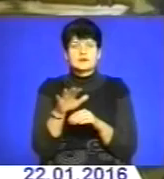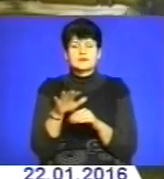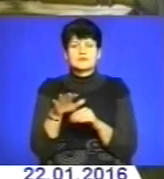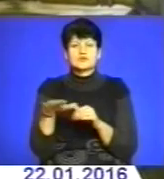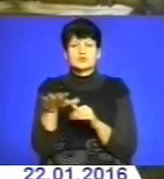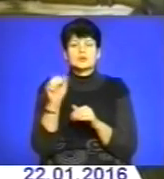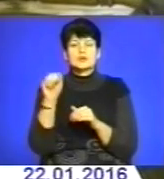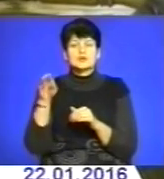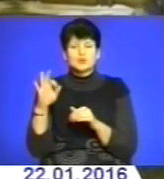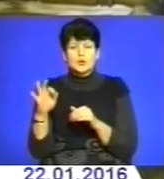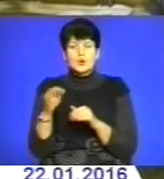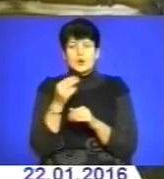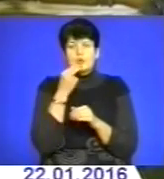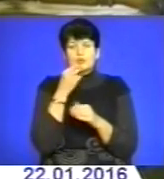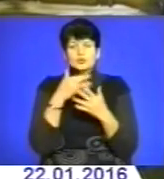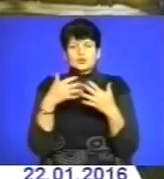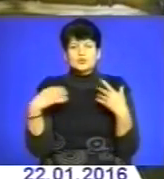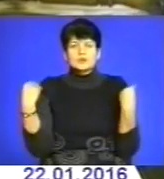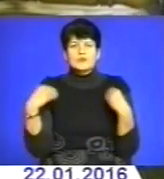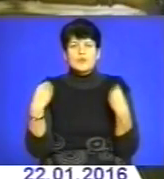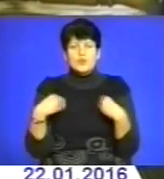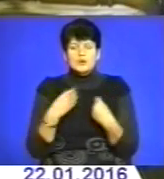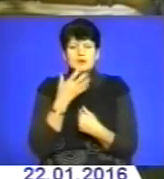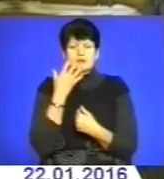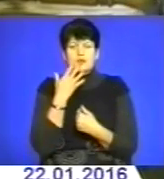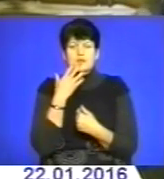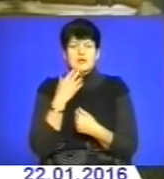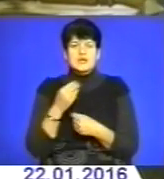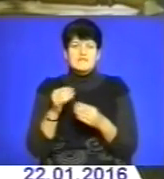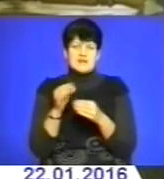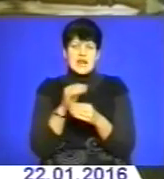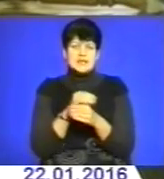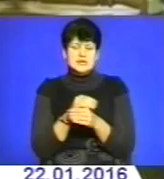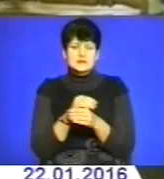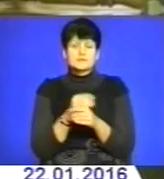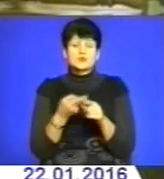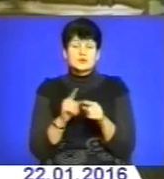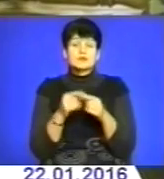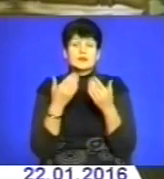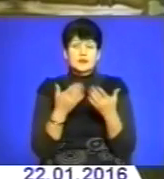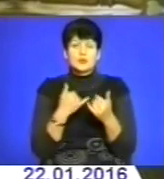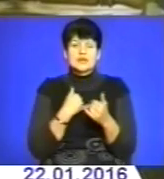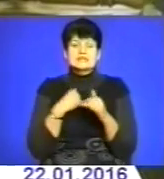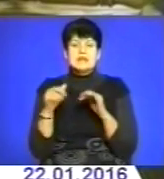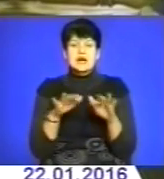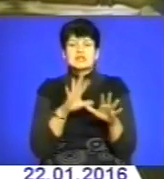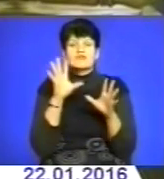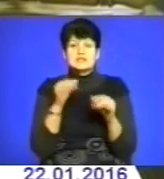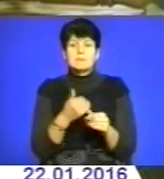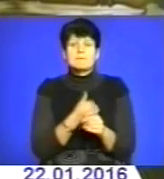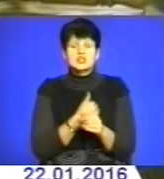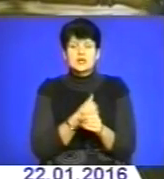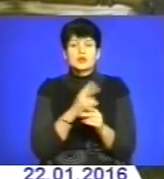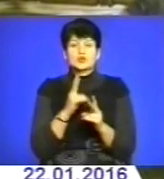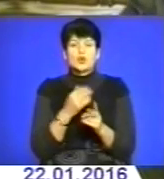продуктів, харчування, одягу теплу, ну і вареників. Ось така в нас проходить акція. Всіх бажаючих, хто